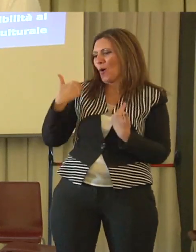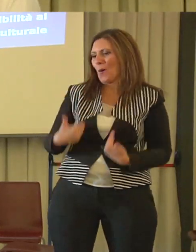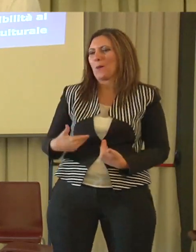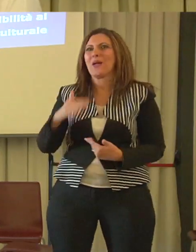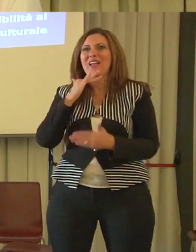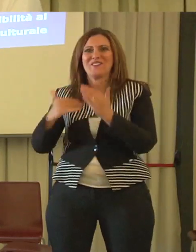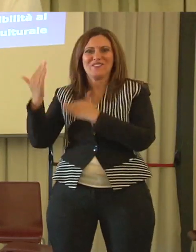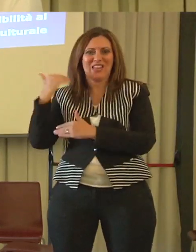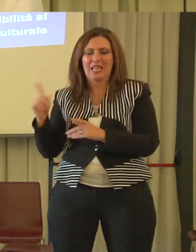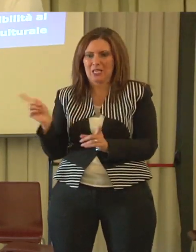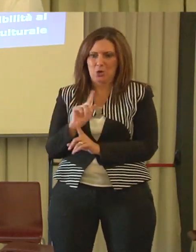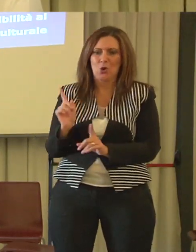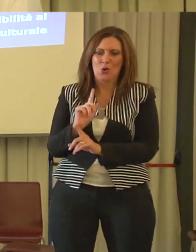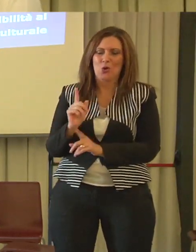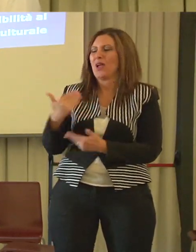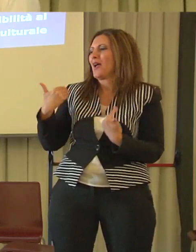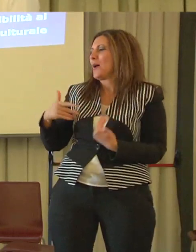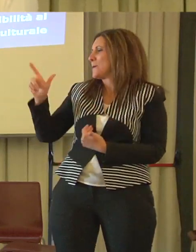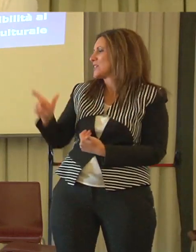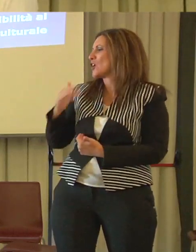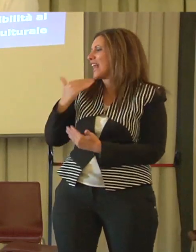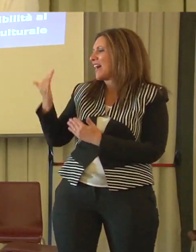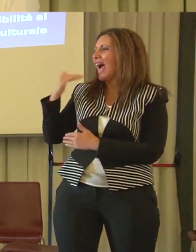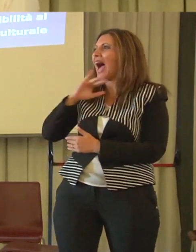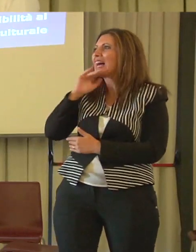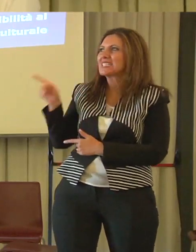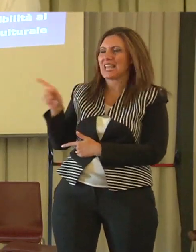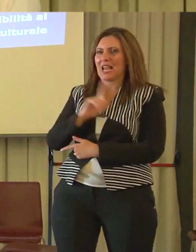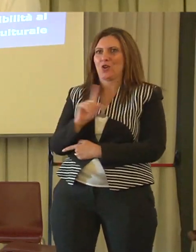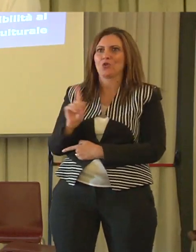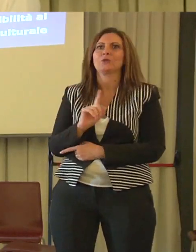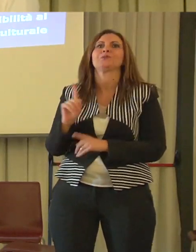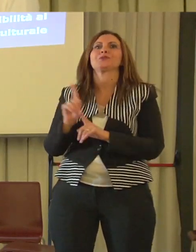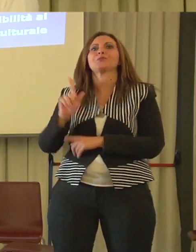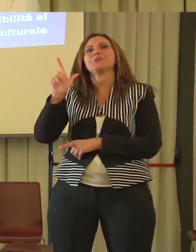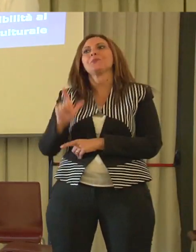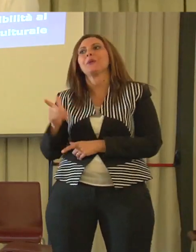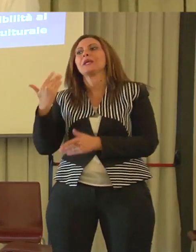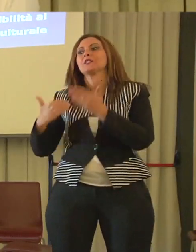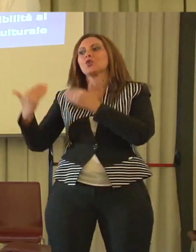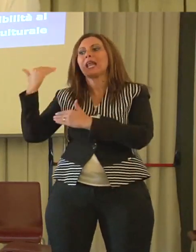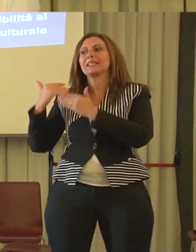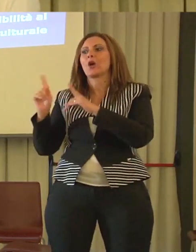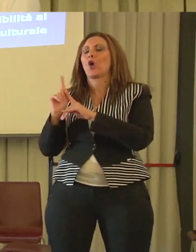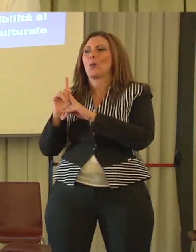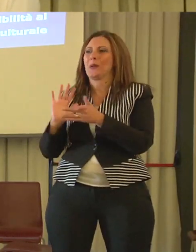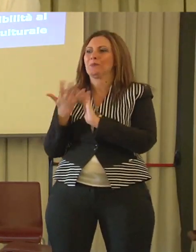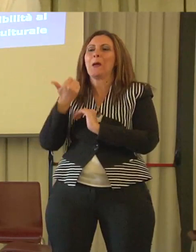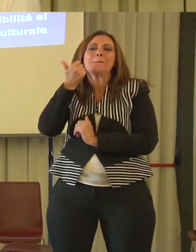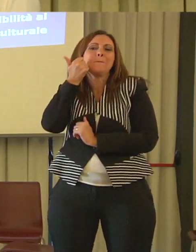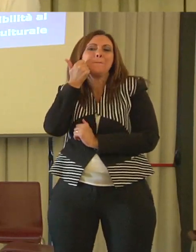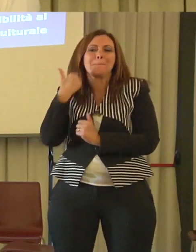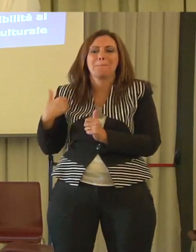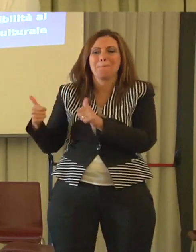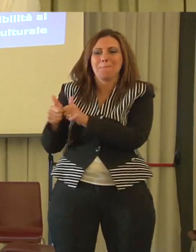sempre invece questo lento, perché appunto mi dà questo senso insieme al materno, ma anche di accompagnamento,